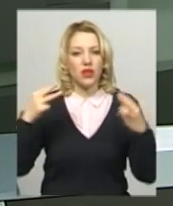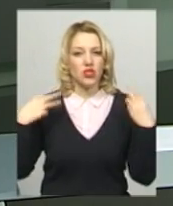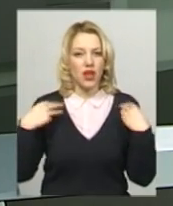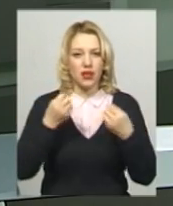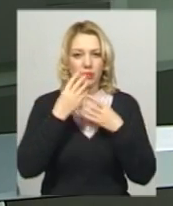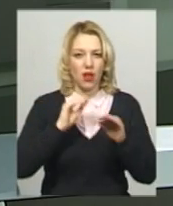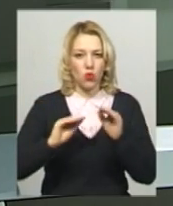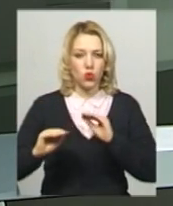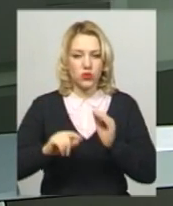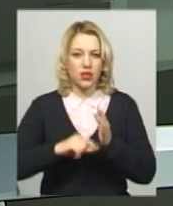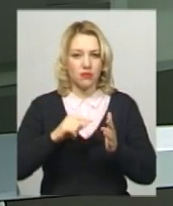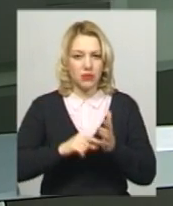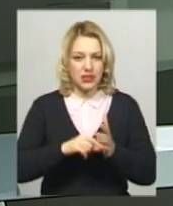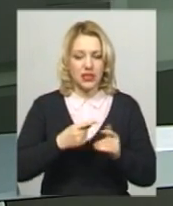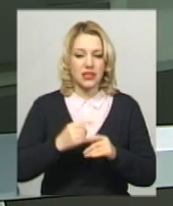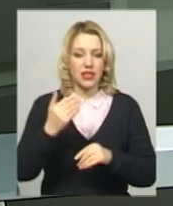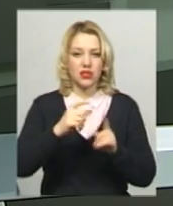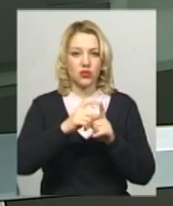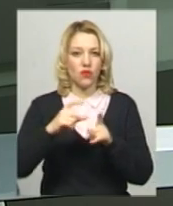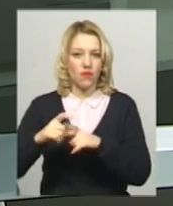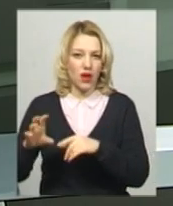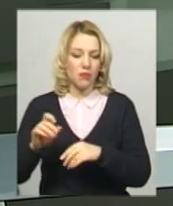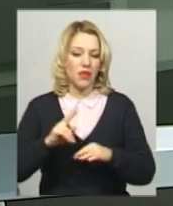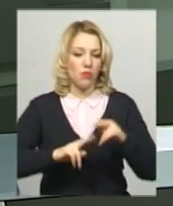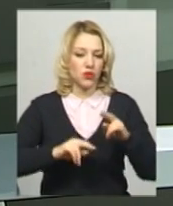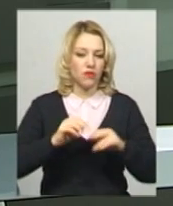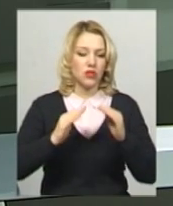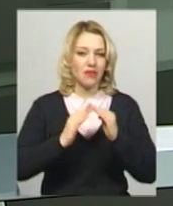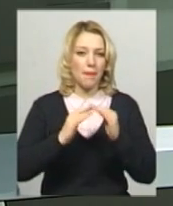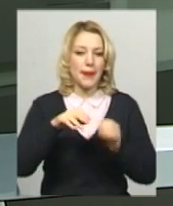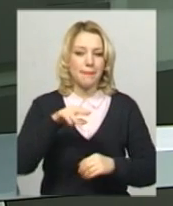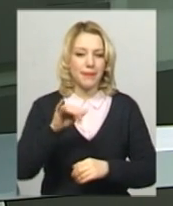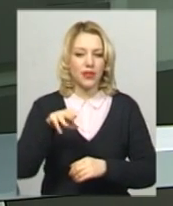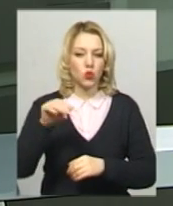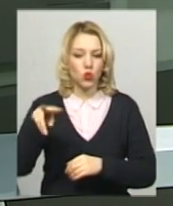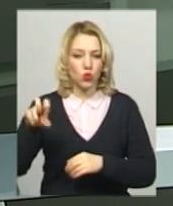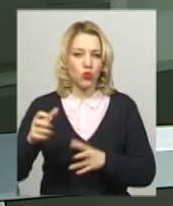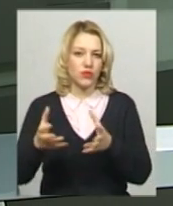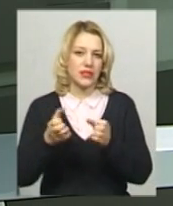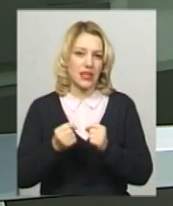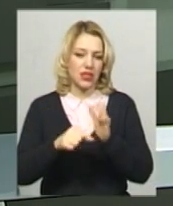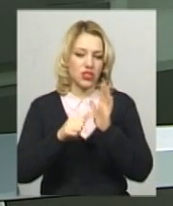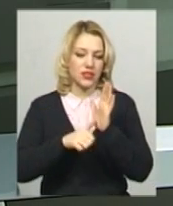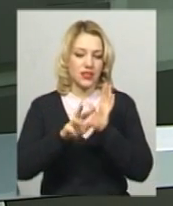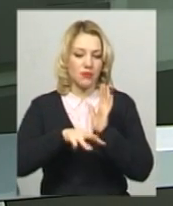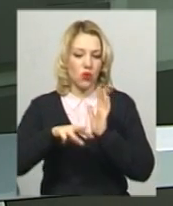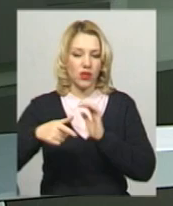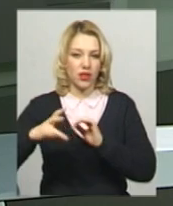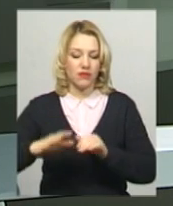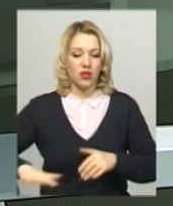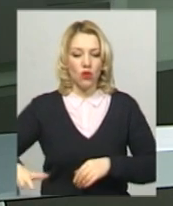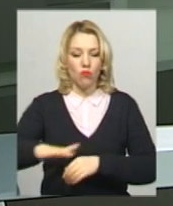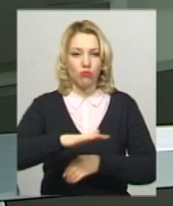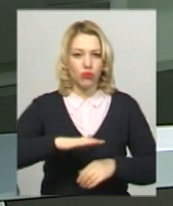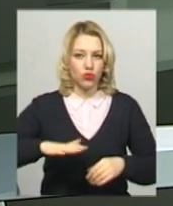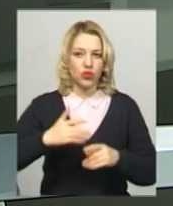господарства Тетяна Циб. За її словами, на будівництво притулку для тварин з бюджету міста взяли 16 мільйонів гривень. Площа ділянки під